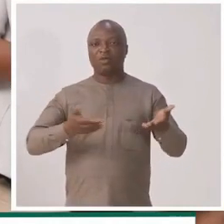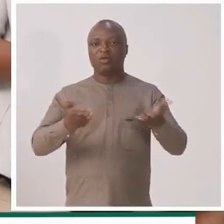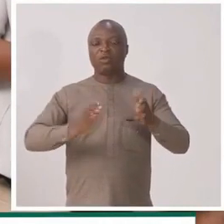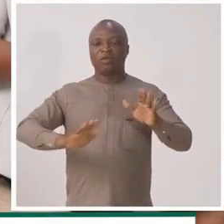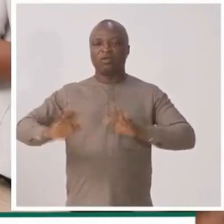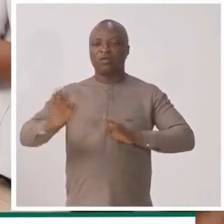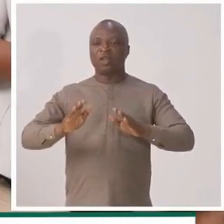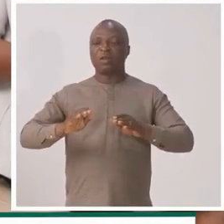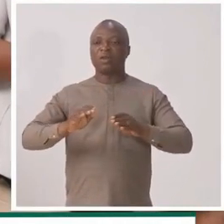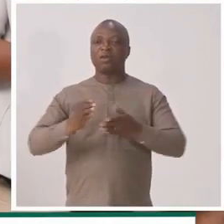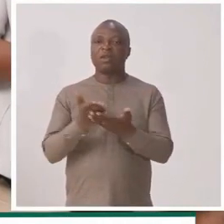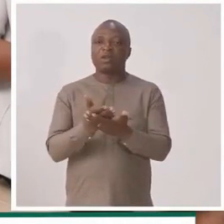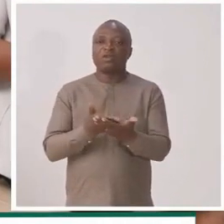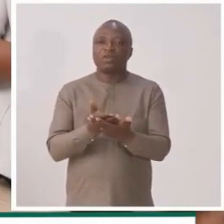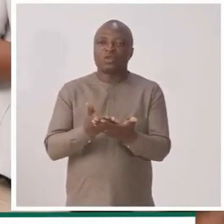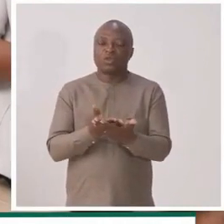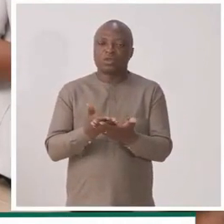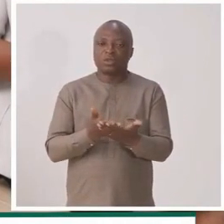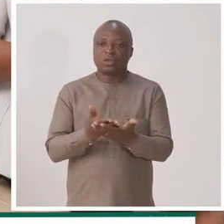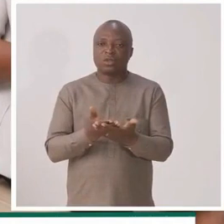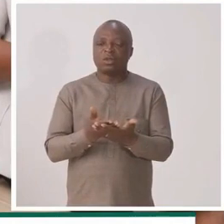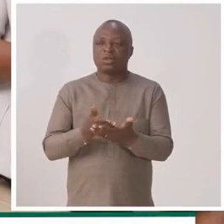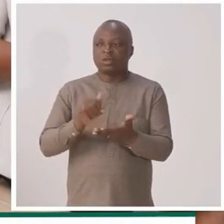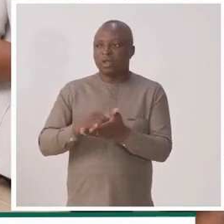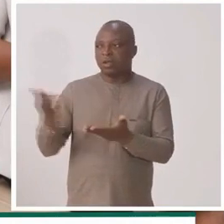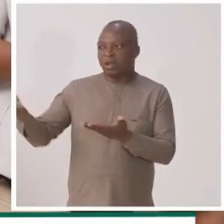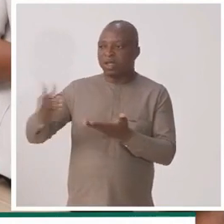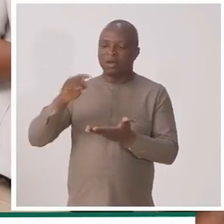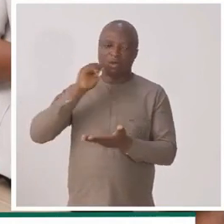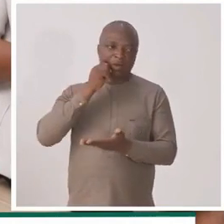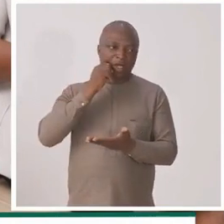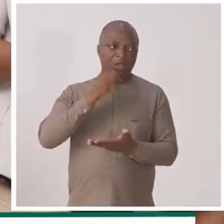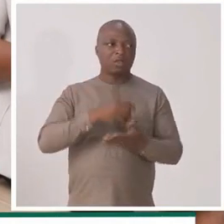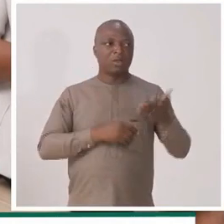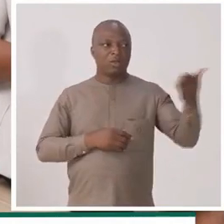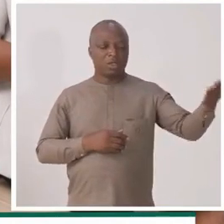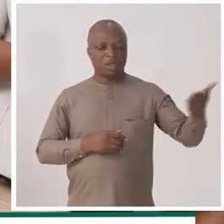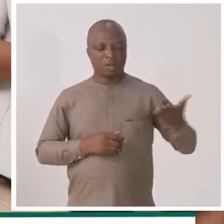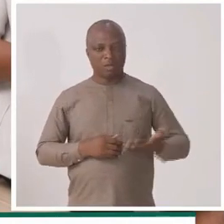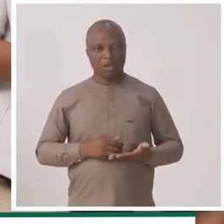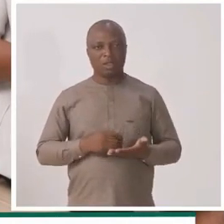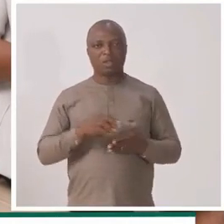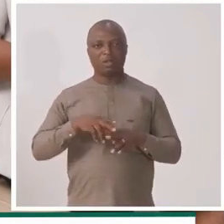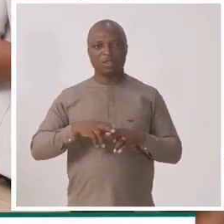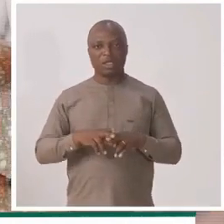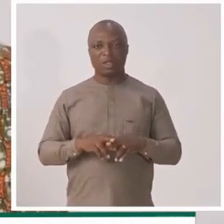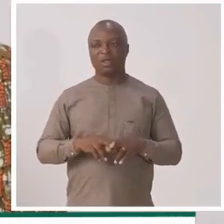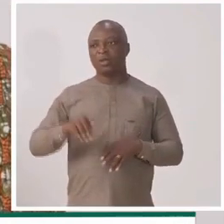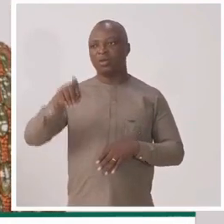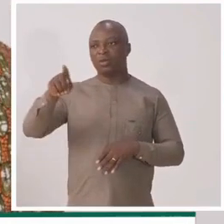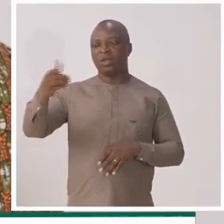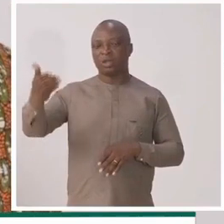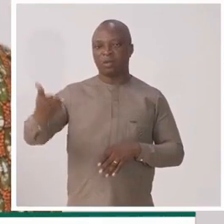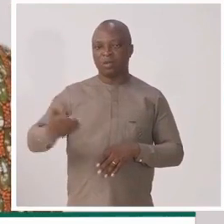nous voulons faire une sauce. Alors, telle amène la tomate, l'autre apporte du sel,